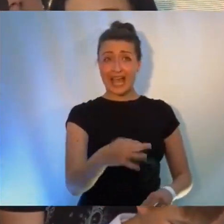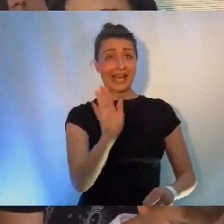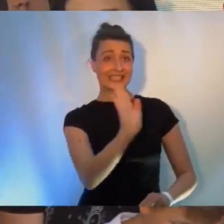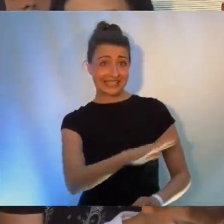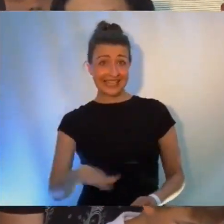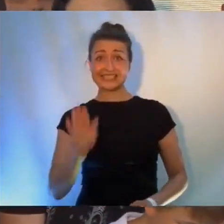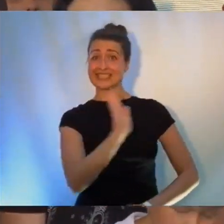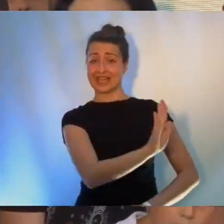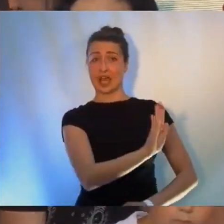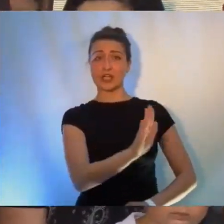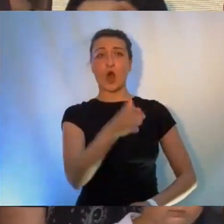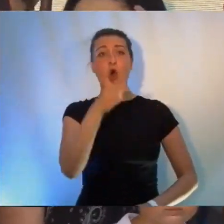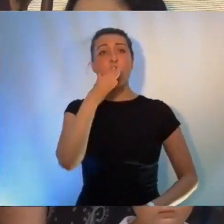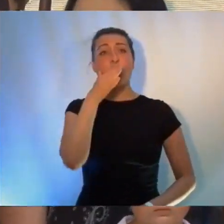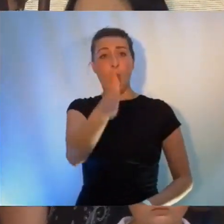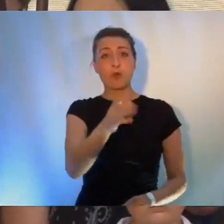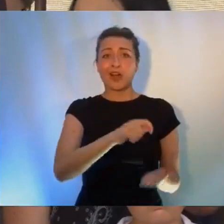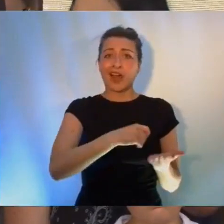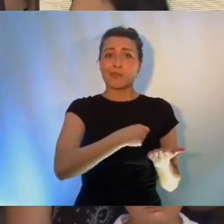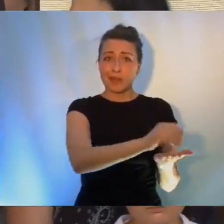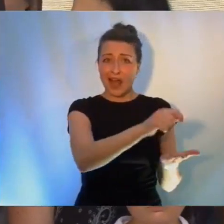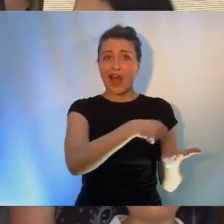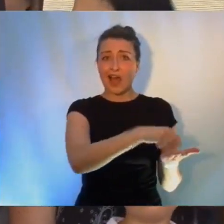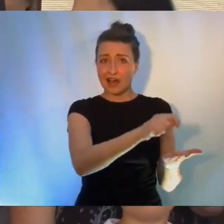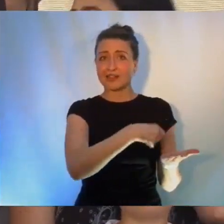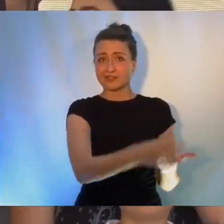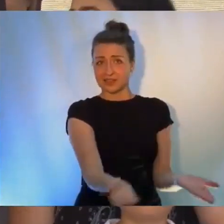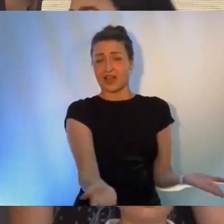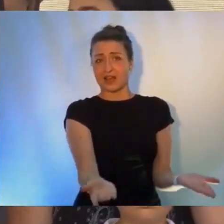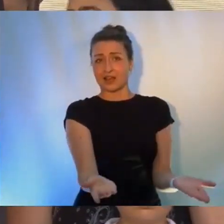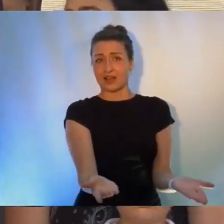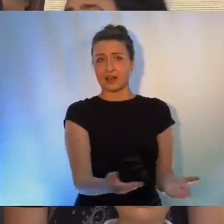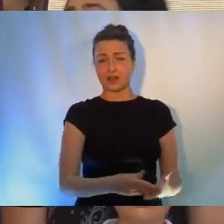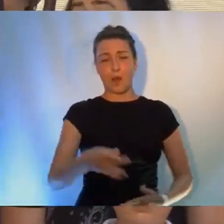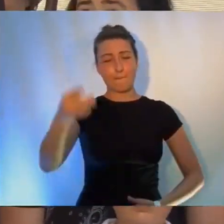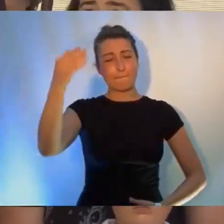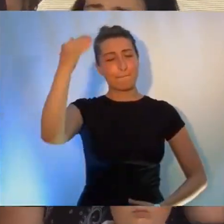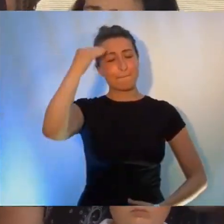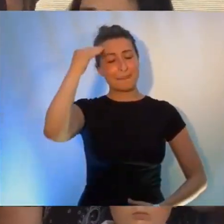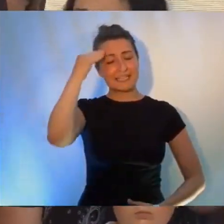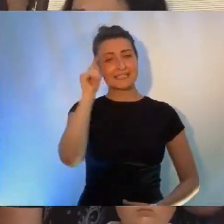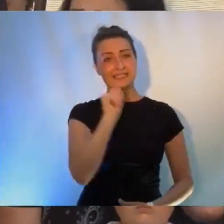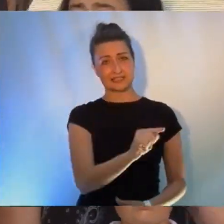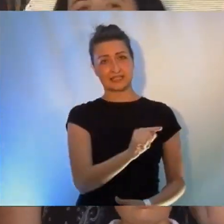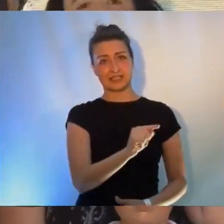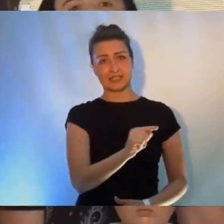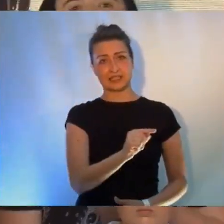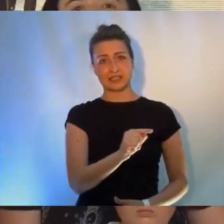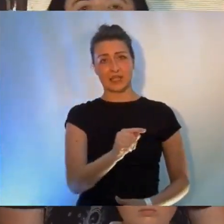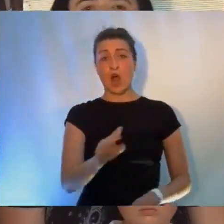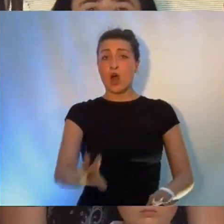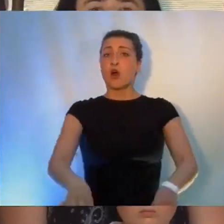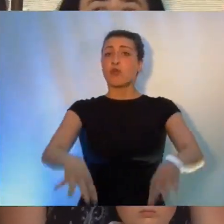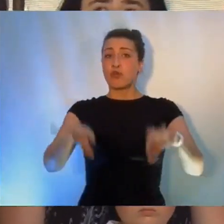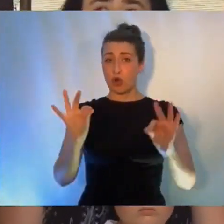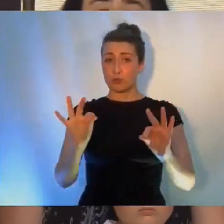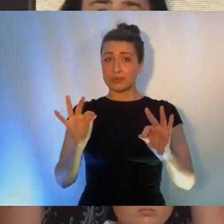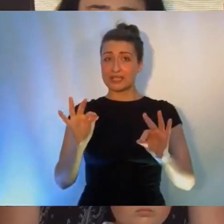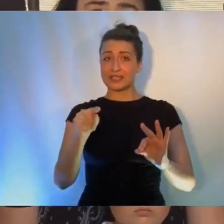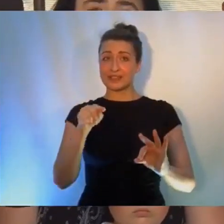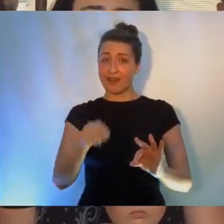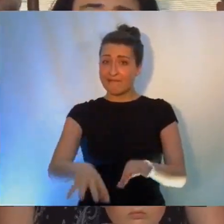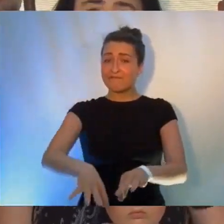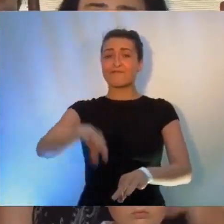ještě dlouho, dlouho splácat, tak aby na to mysleli u těch voleb a zvolili tu správnou, správnou cestu.